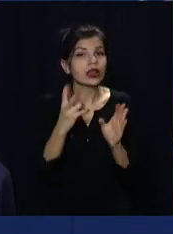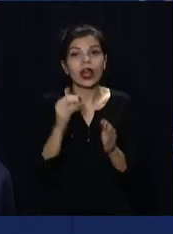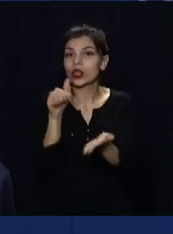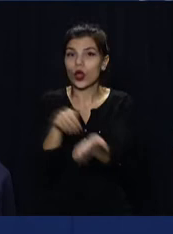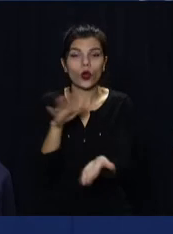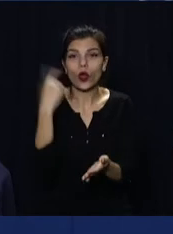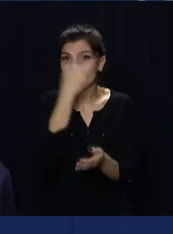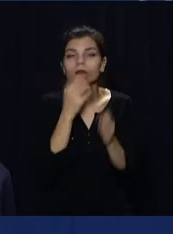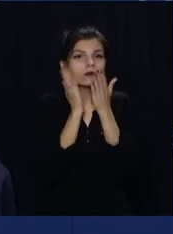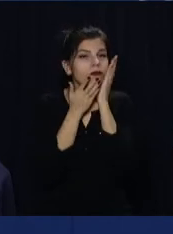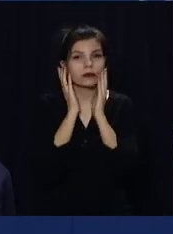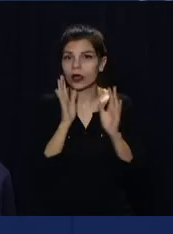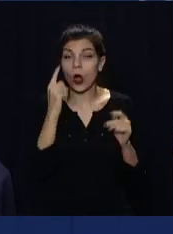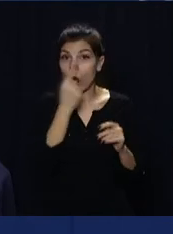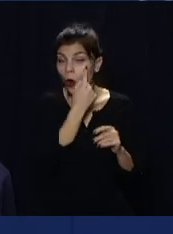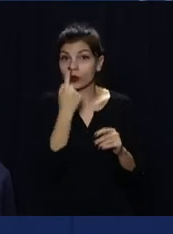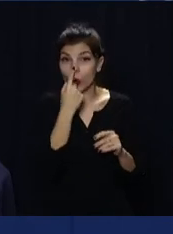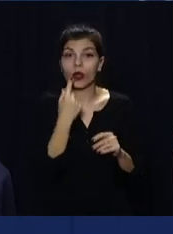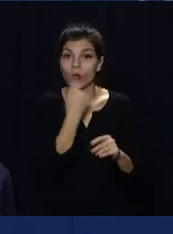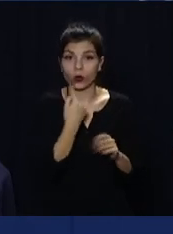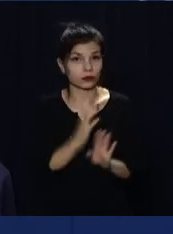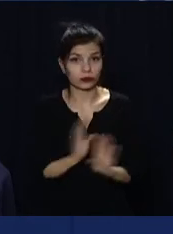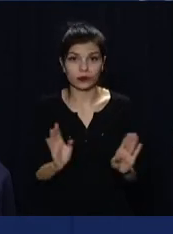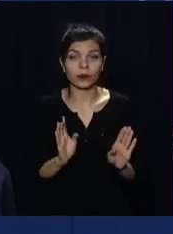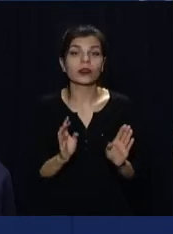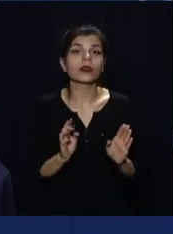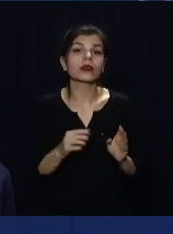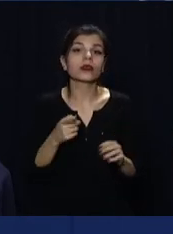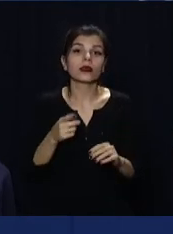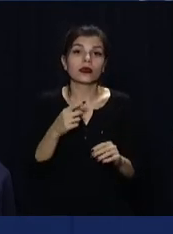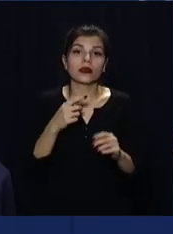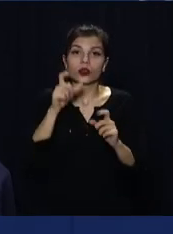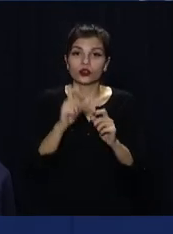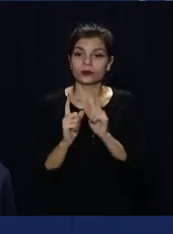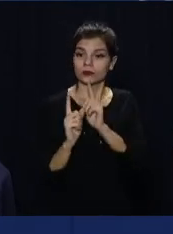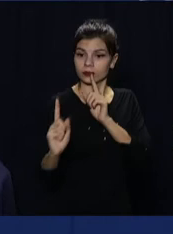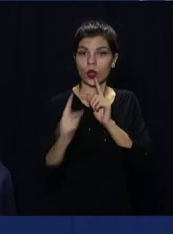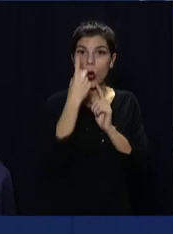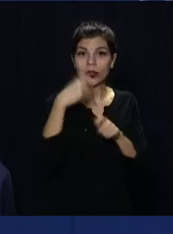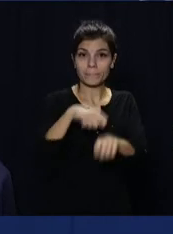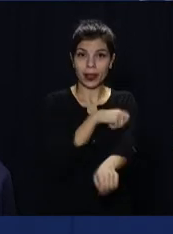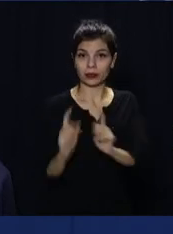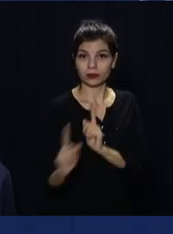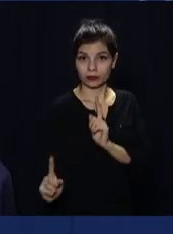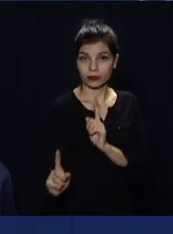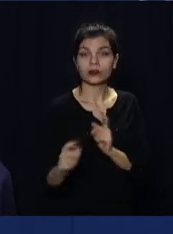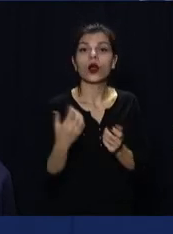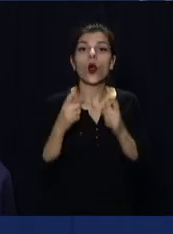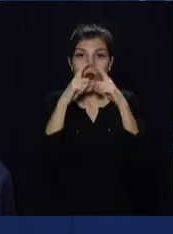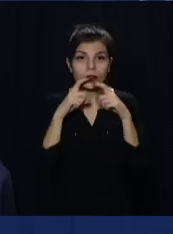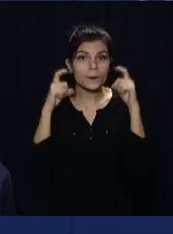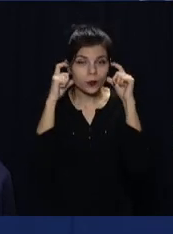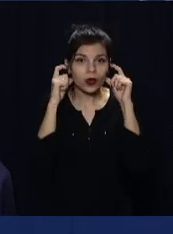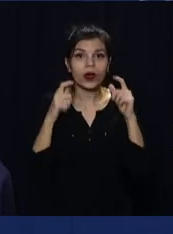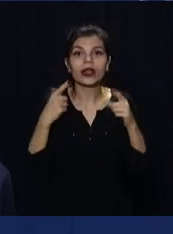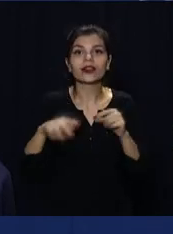60%. Не торкайтеся обличчя, особливо очей, рота та носа. Дотримайтесь фізичної дистанції 1 метр.